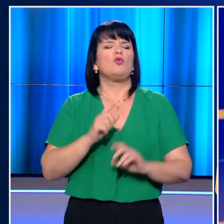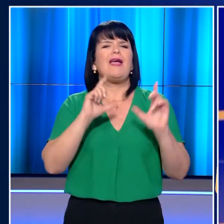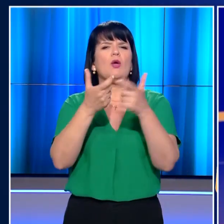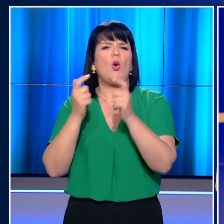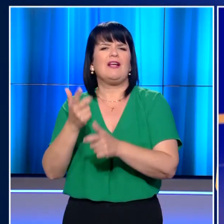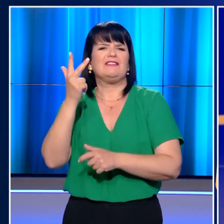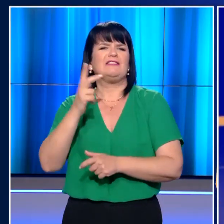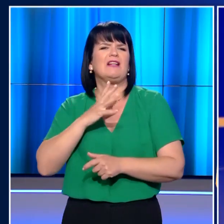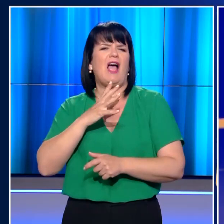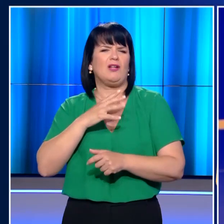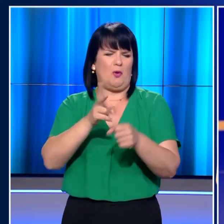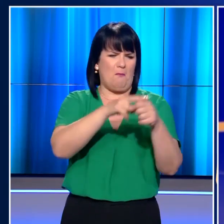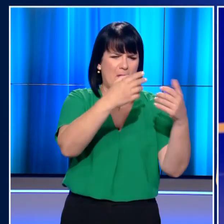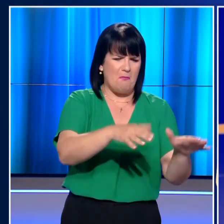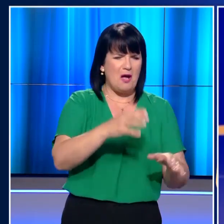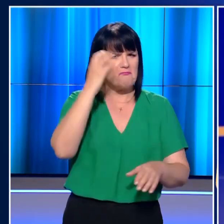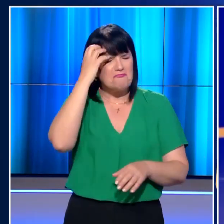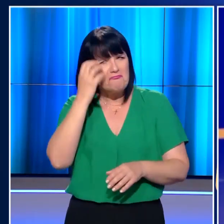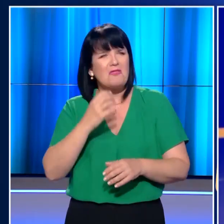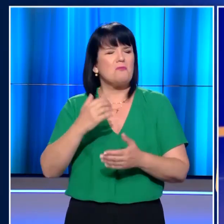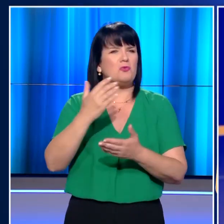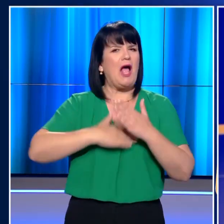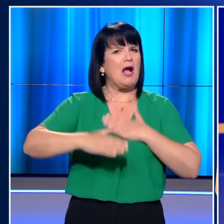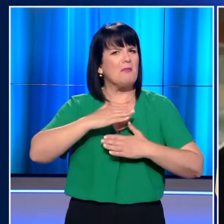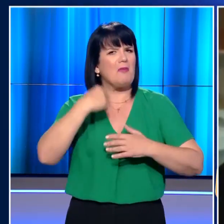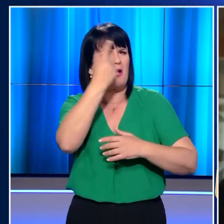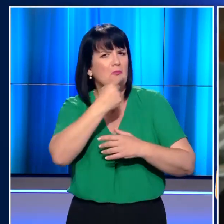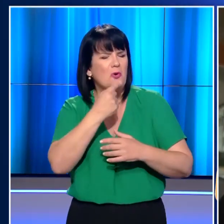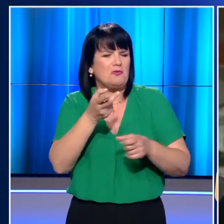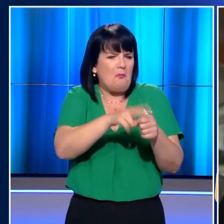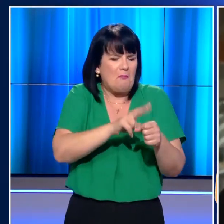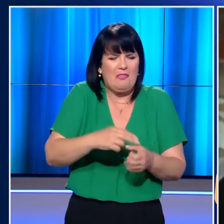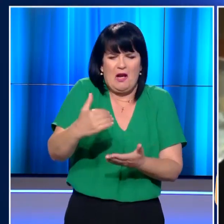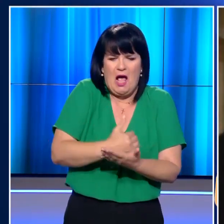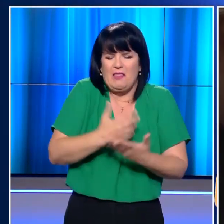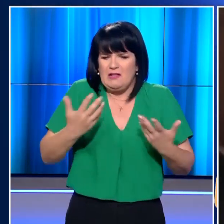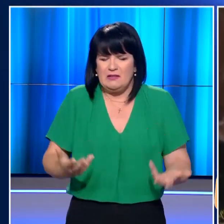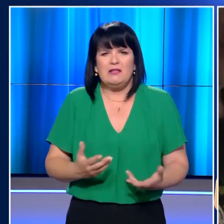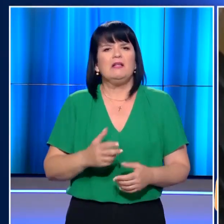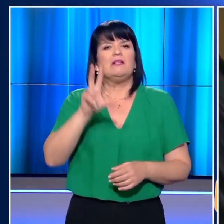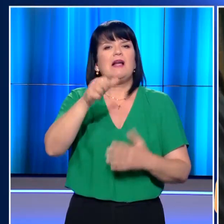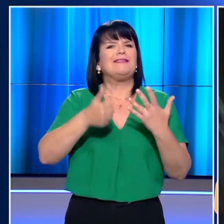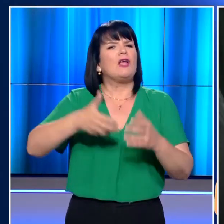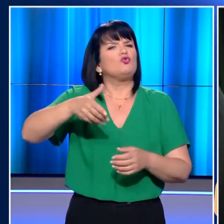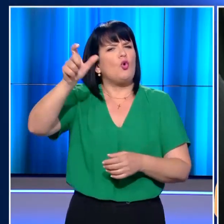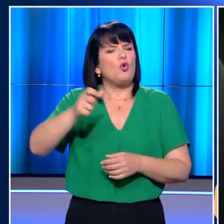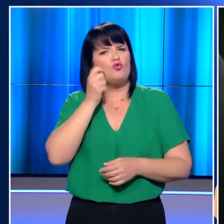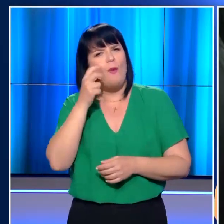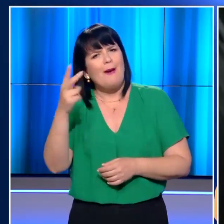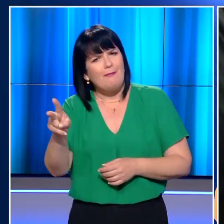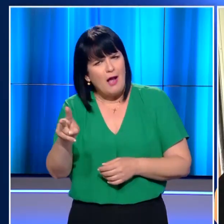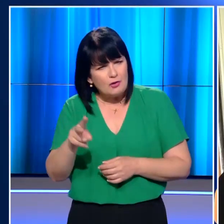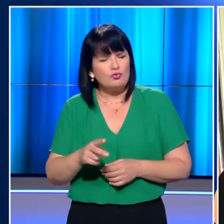είναι συντετριμμένες και θυμούνται τους αδικοχαμένους αγαπημένους τους. Καταρακομμένος ο πατέρας του 36χρονου, Τζορίτσι Μπένετ,